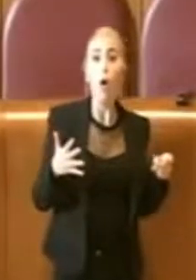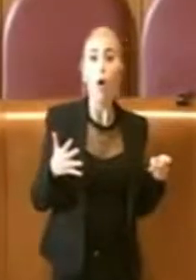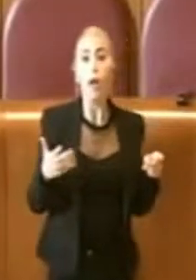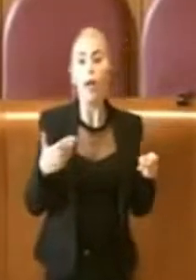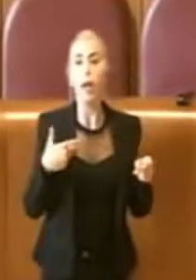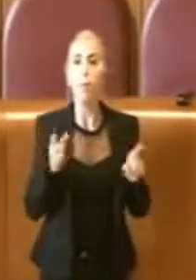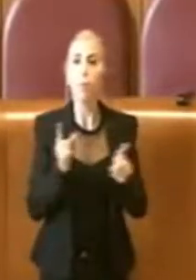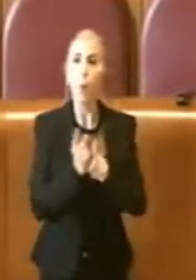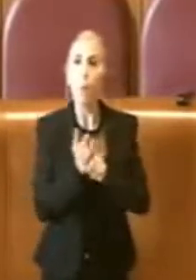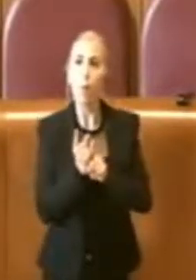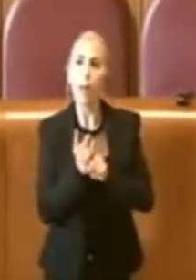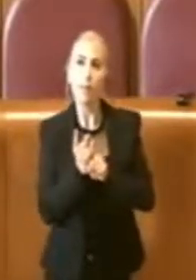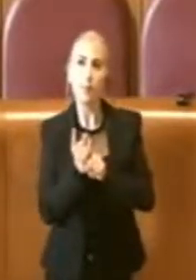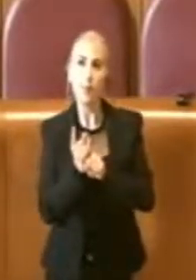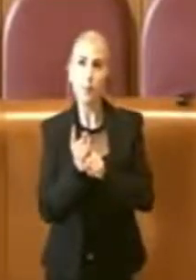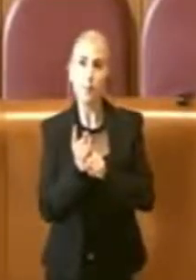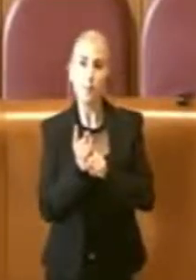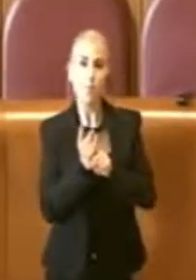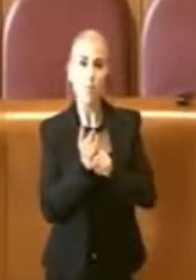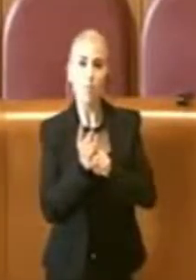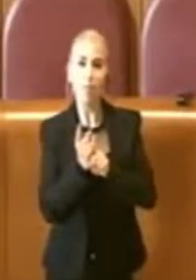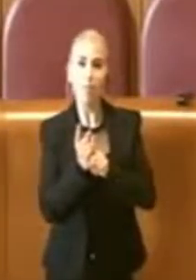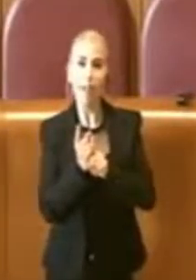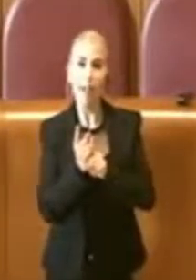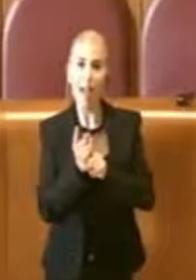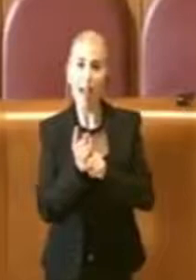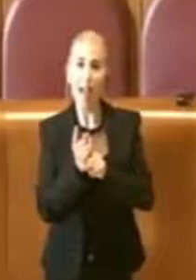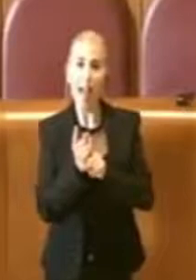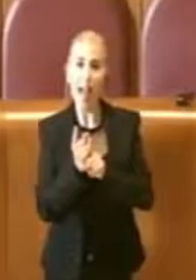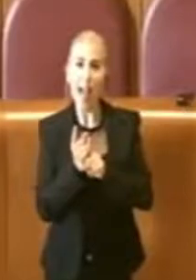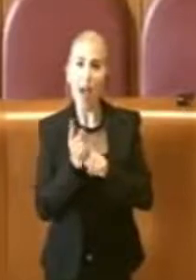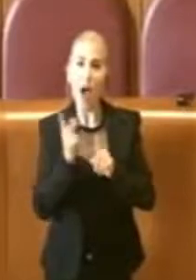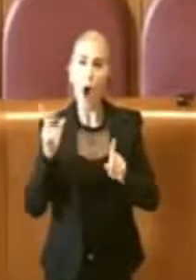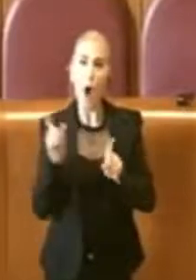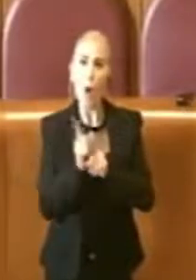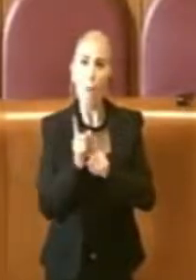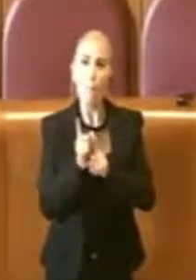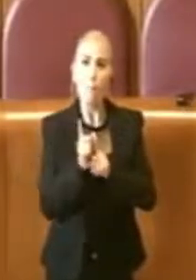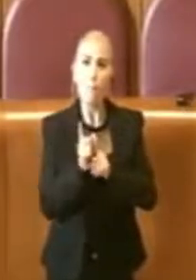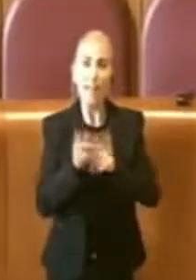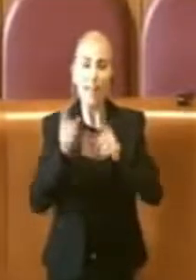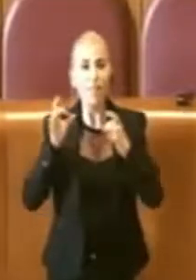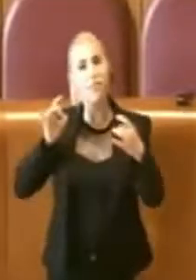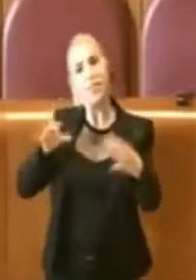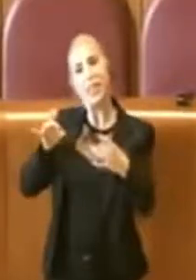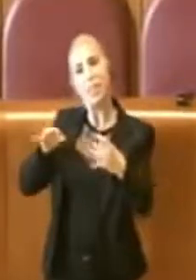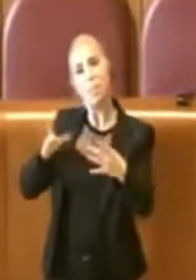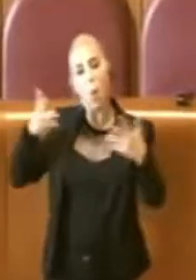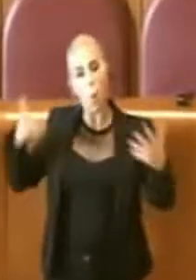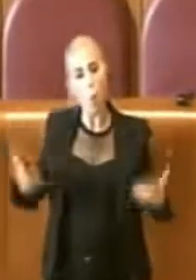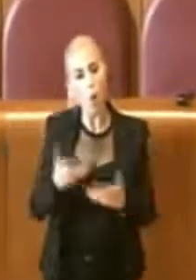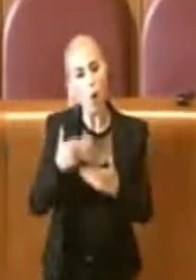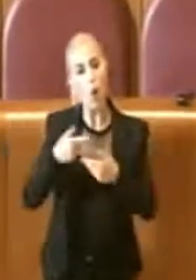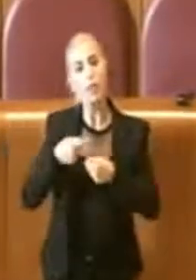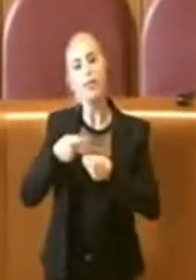impulso agli uffici è già stato dato per arrivare